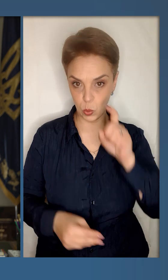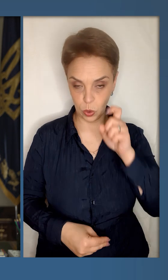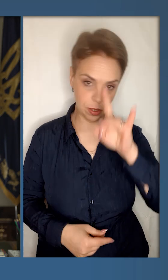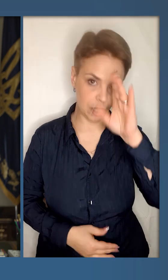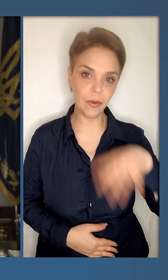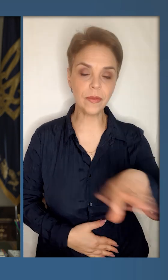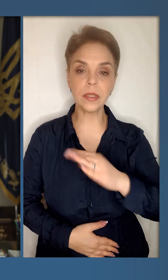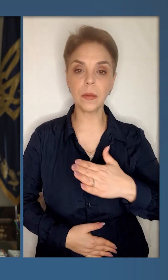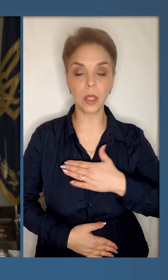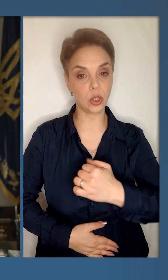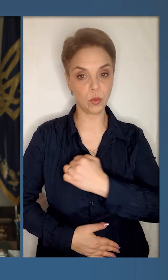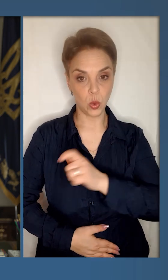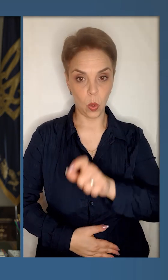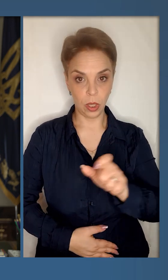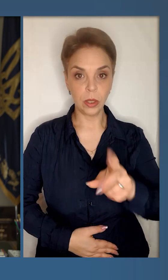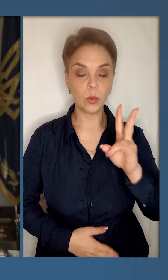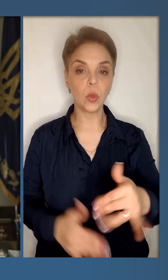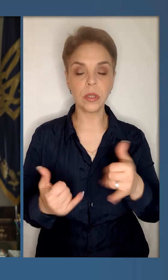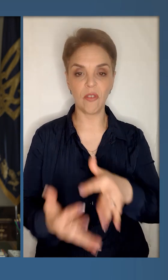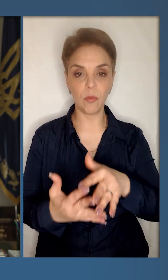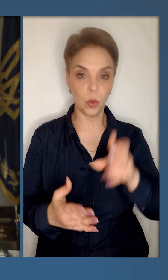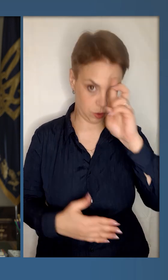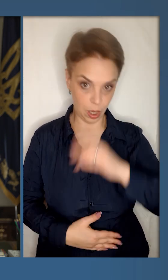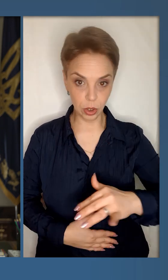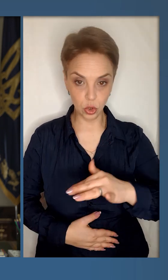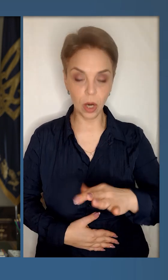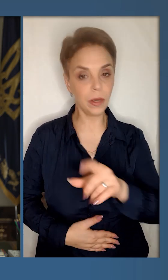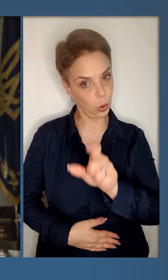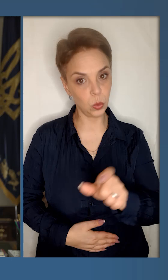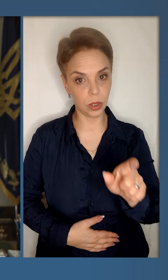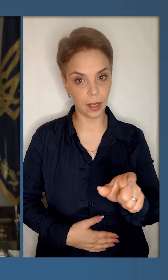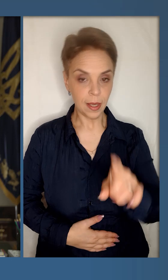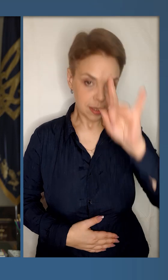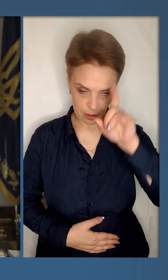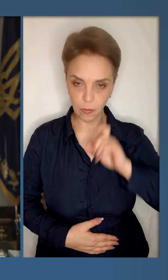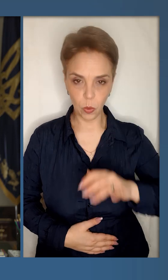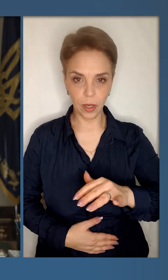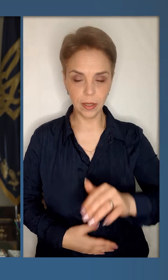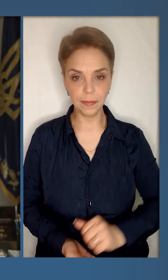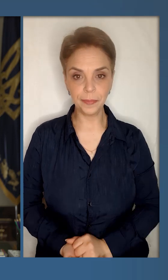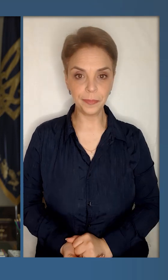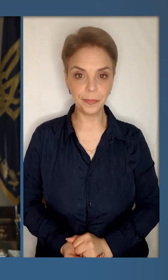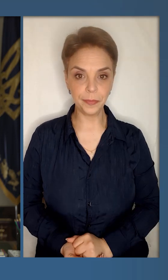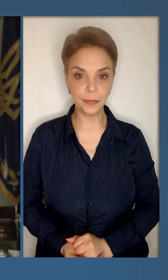разом з Україною. Слава усім нашим солдатам, хто зараз бою за державу і людей. Слава Україні!